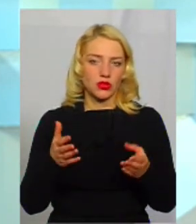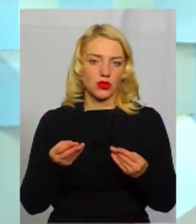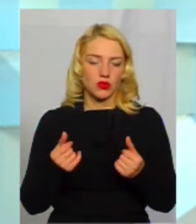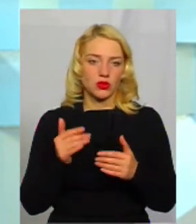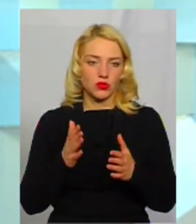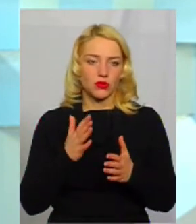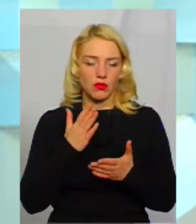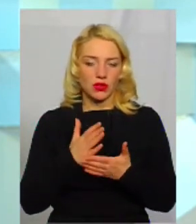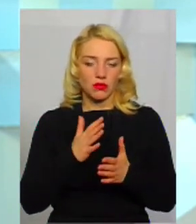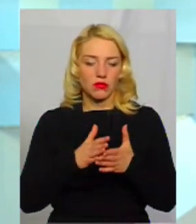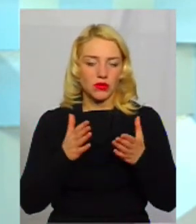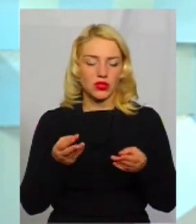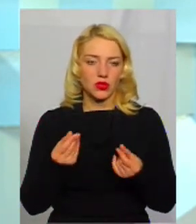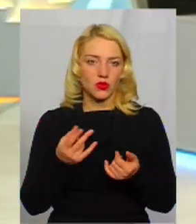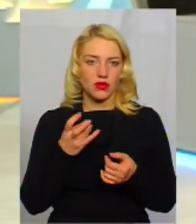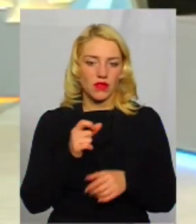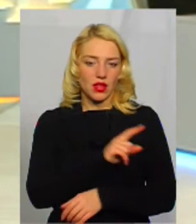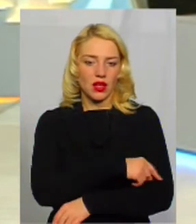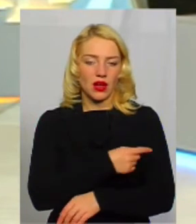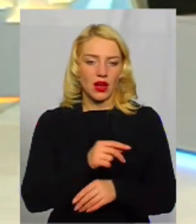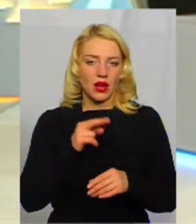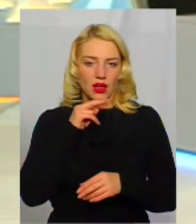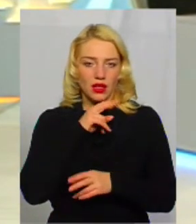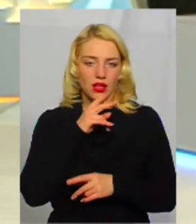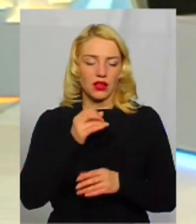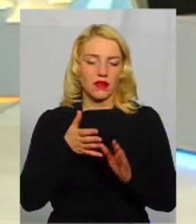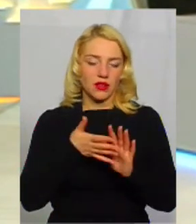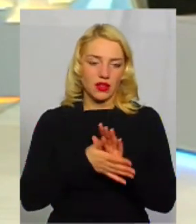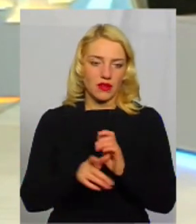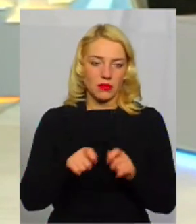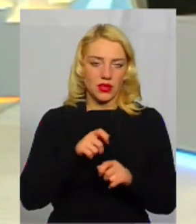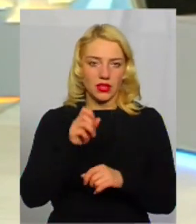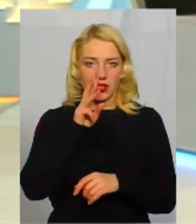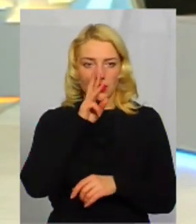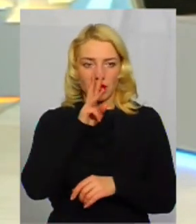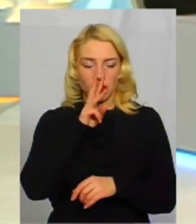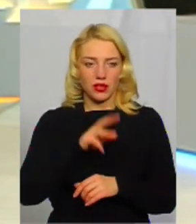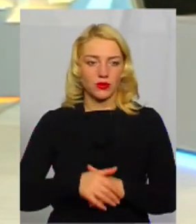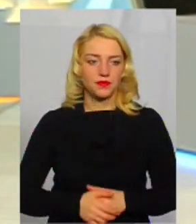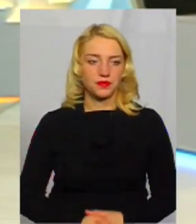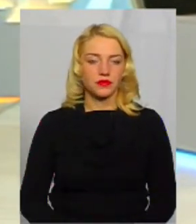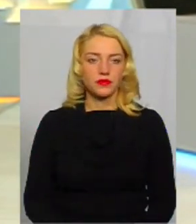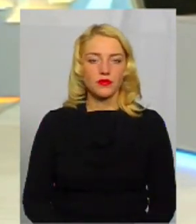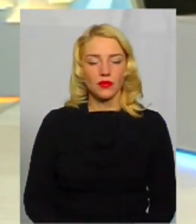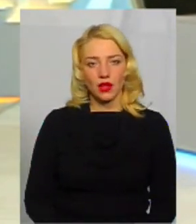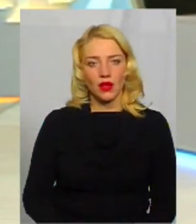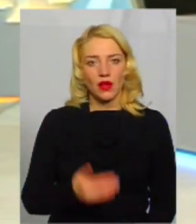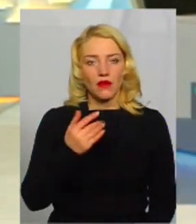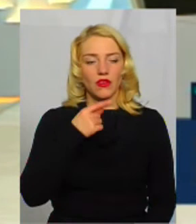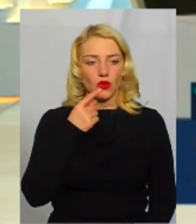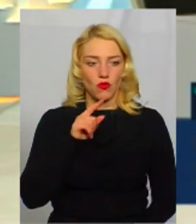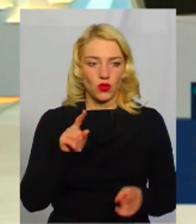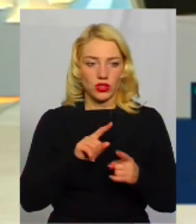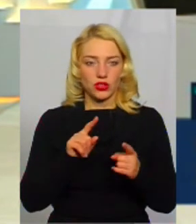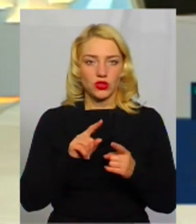будуть більше мати коштів на ліки, на витратні матеріали, в тому числі на заробітну плату. А ви кажете, пацієнт